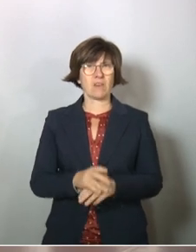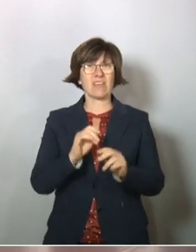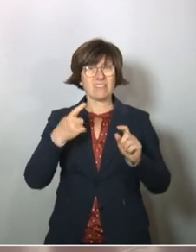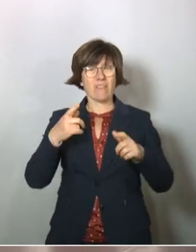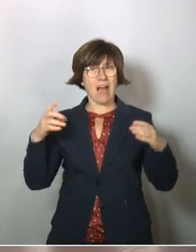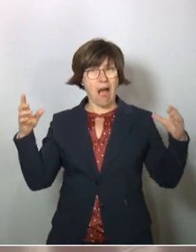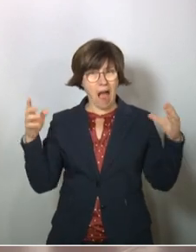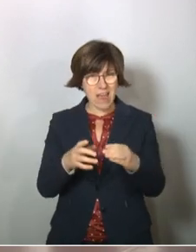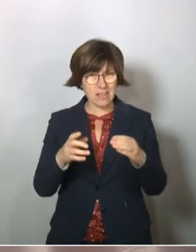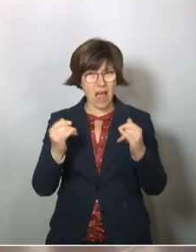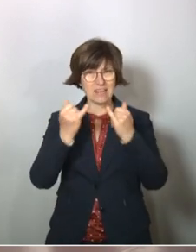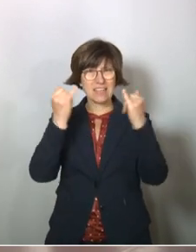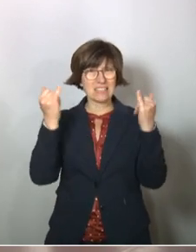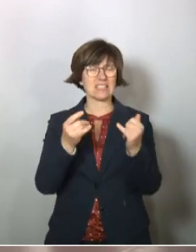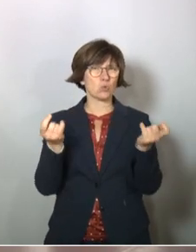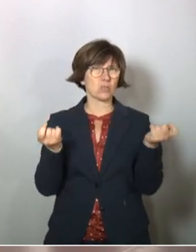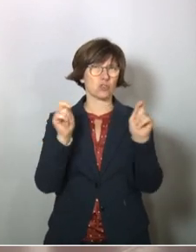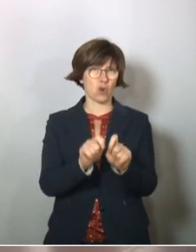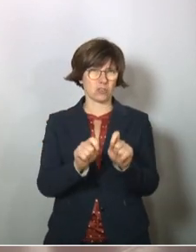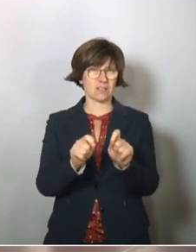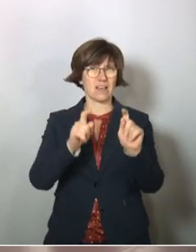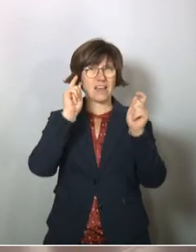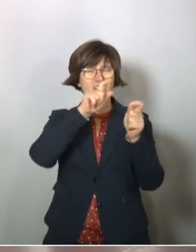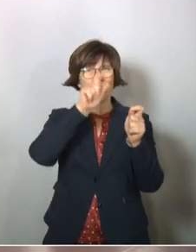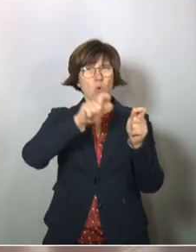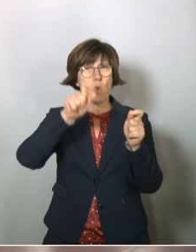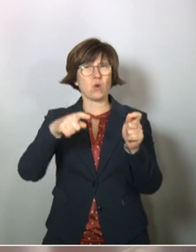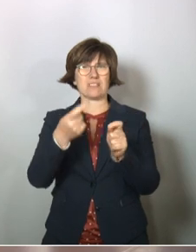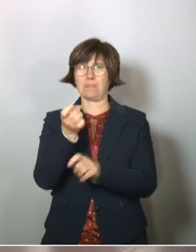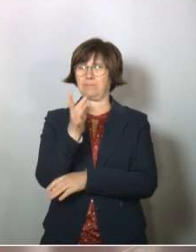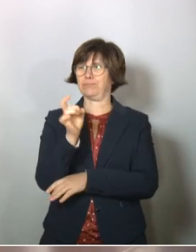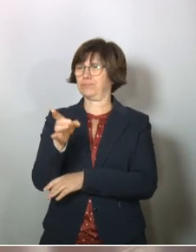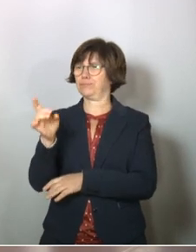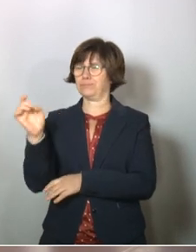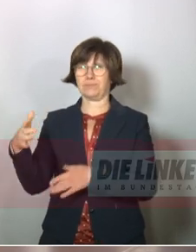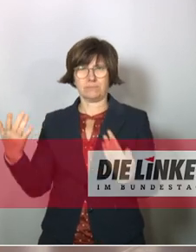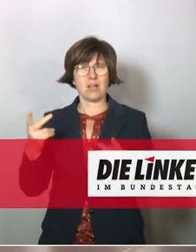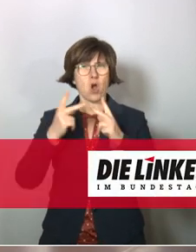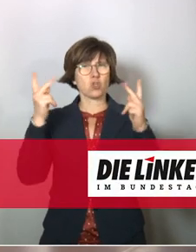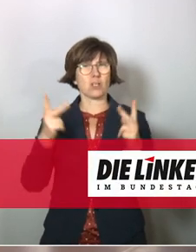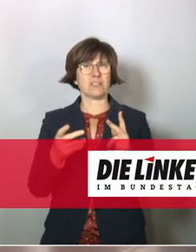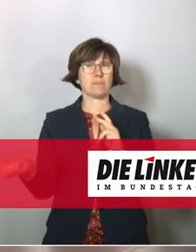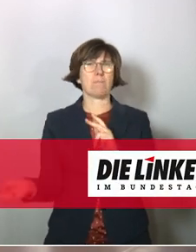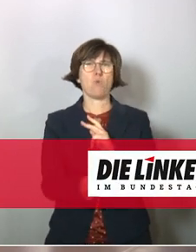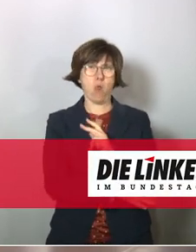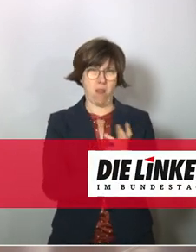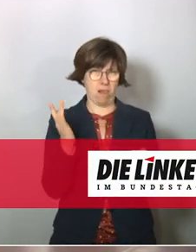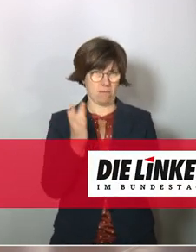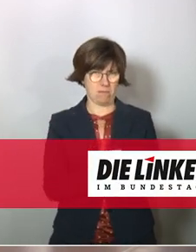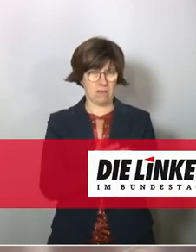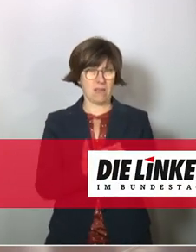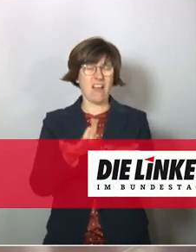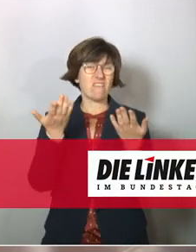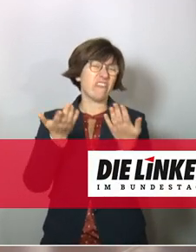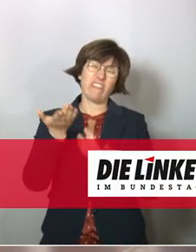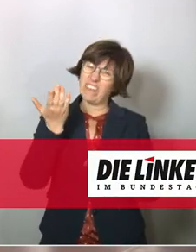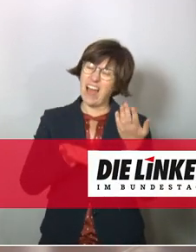wurde natürlich dieses Institut geschlossen, alle Virologinnen und Virologen entlassen und das Konzept in die Tonne gehauen. Es wäre